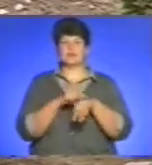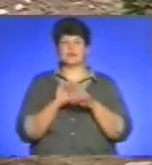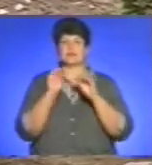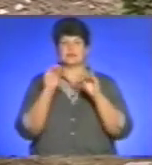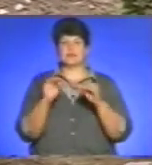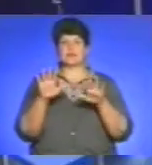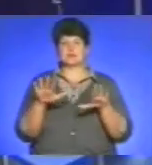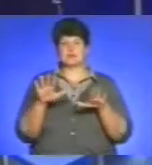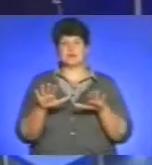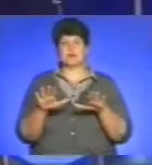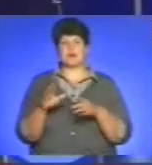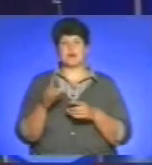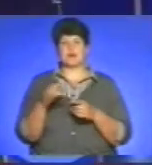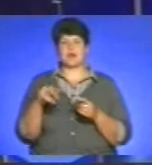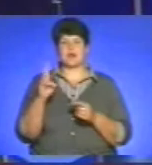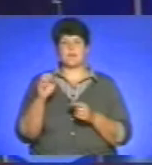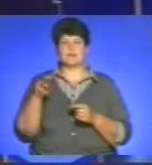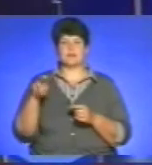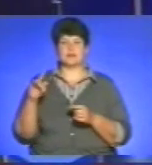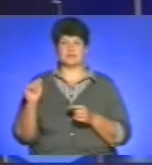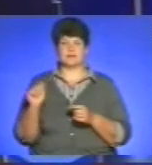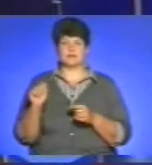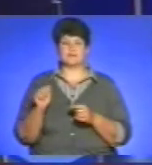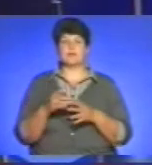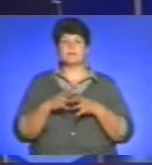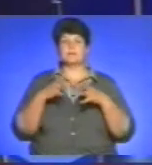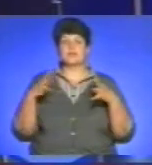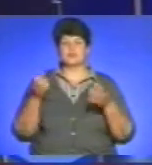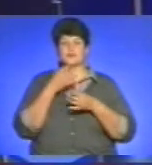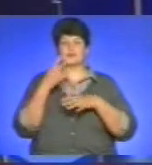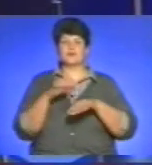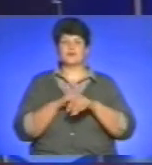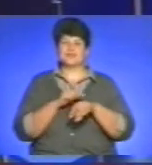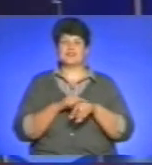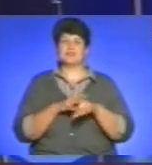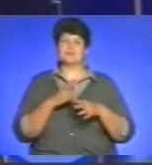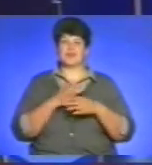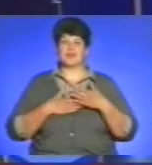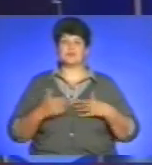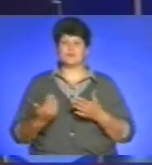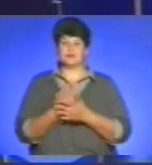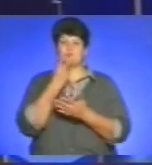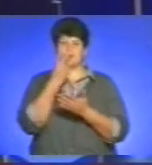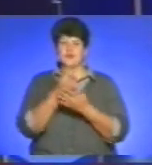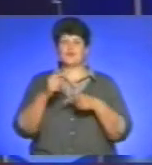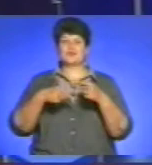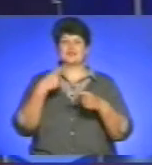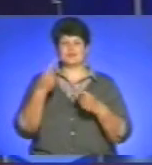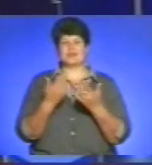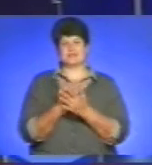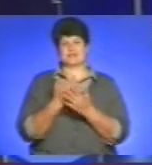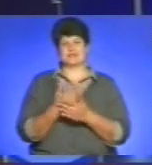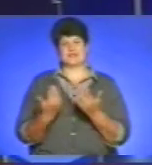каплички. Більше квіткових хвилин у вашому житті і лише приємних новин. Побачимось у наступних випусках